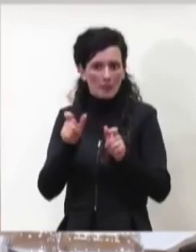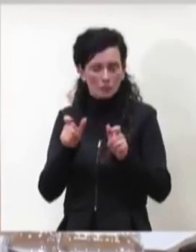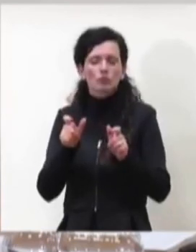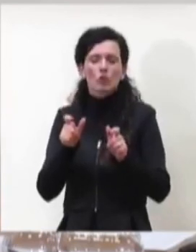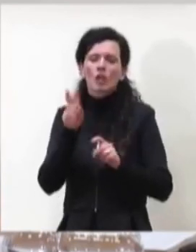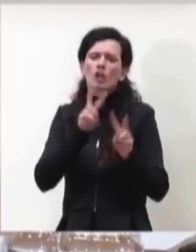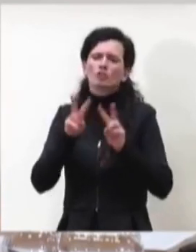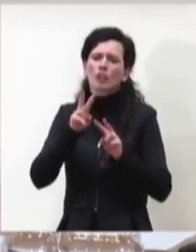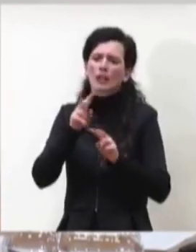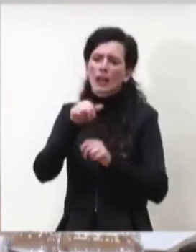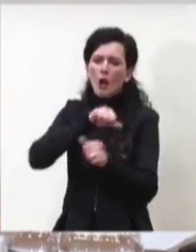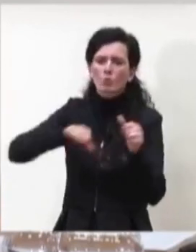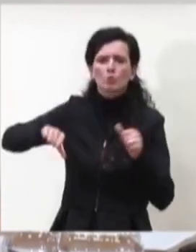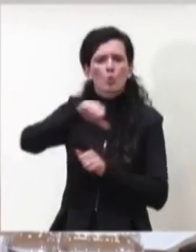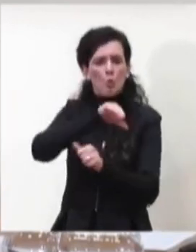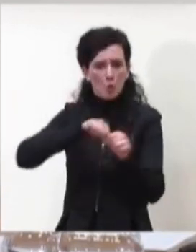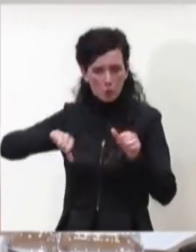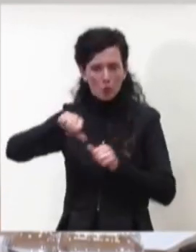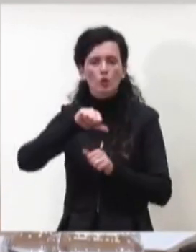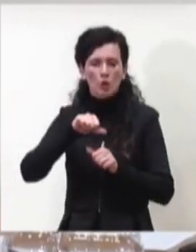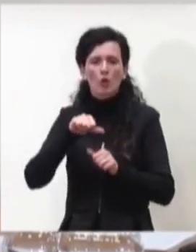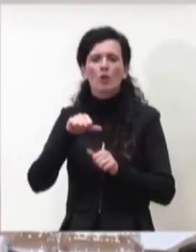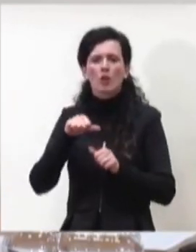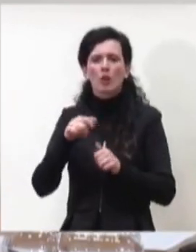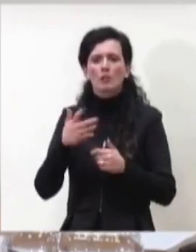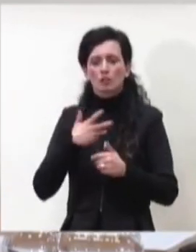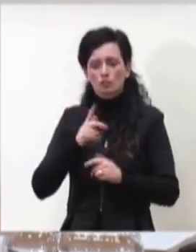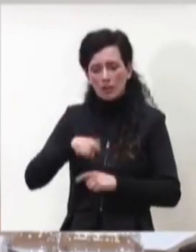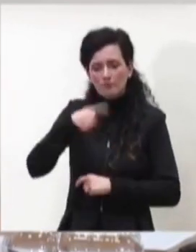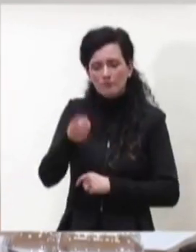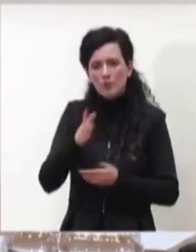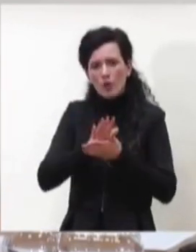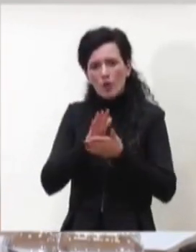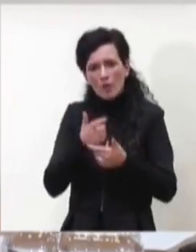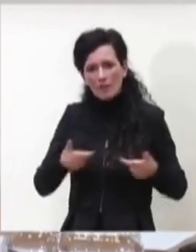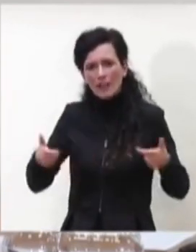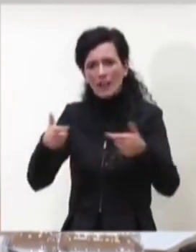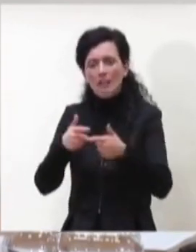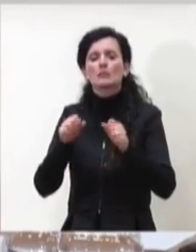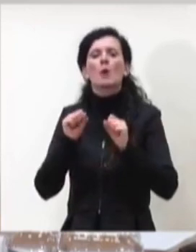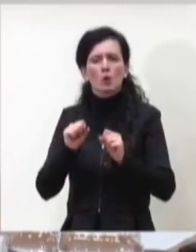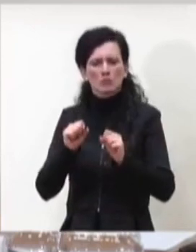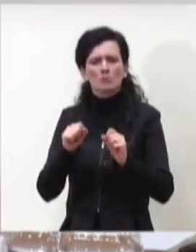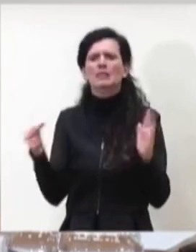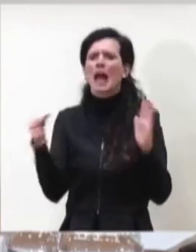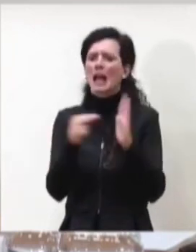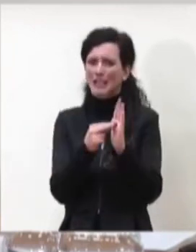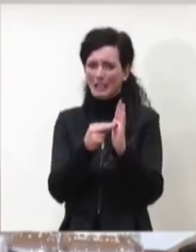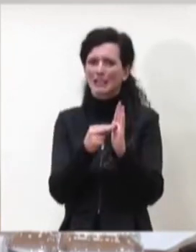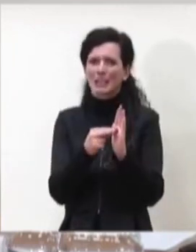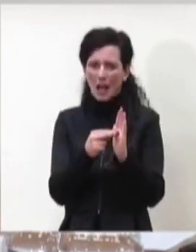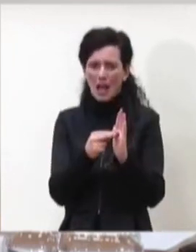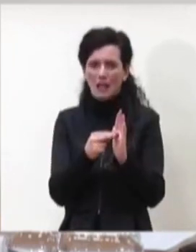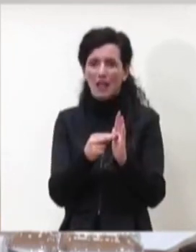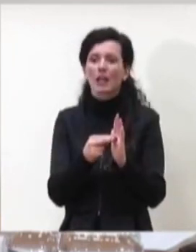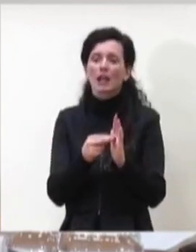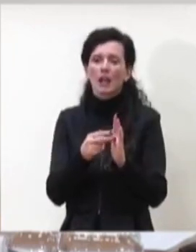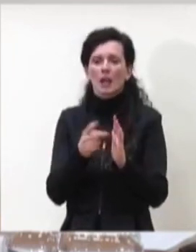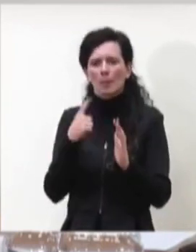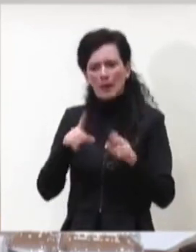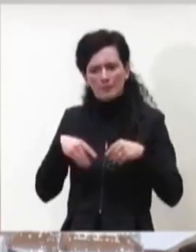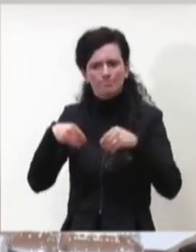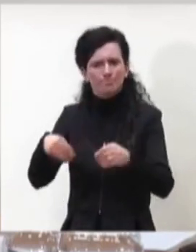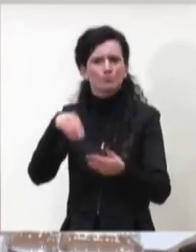nelle prossime conferenze c'è l'occasione per accreditarsi ed essere presenti diamo